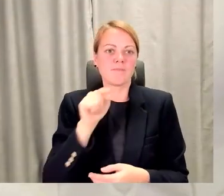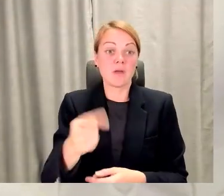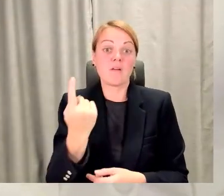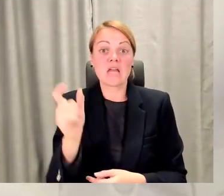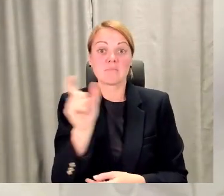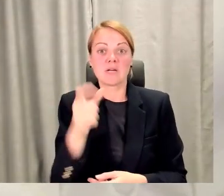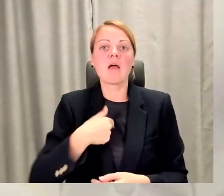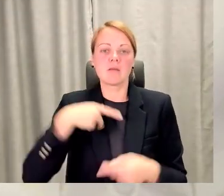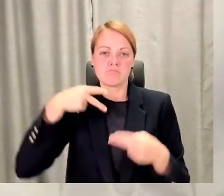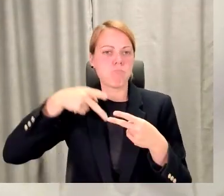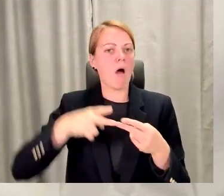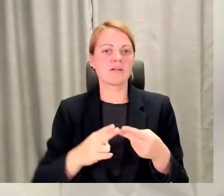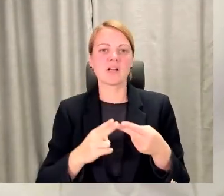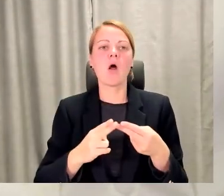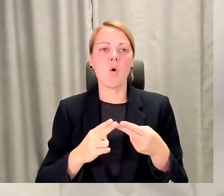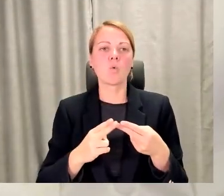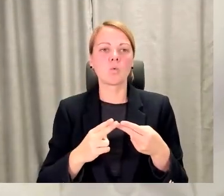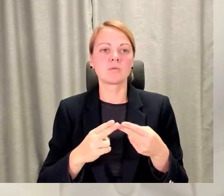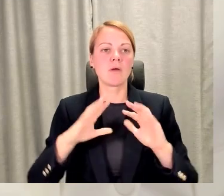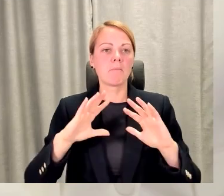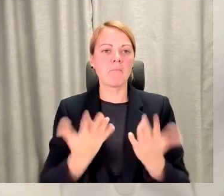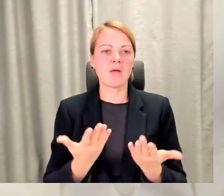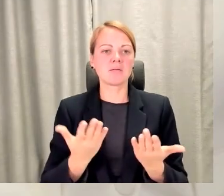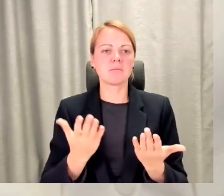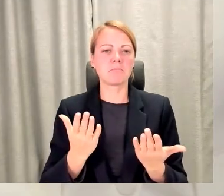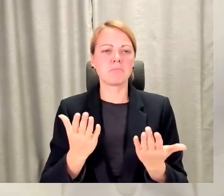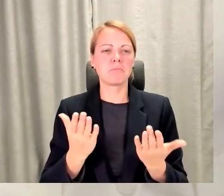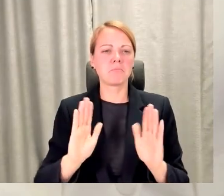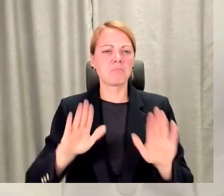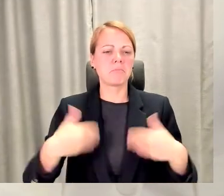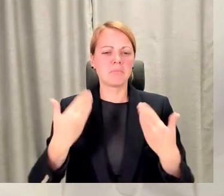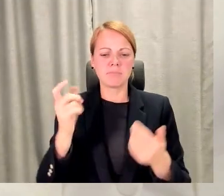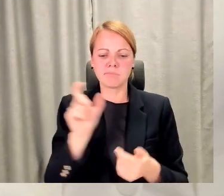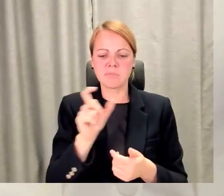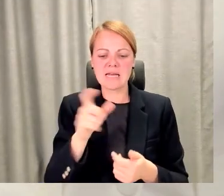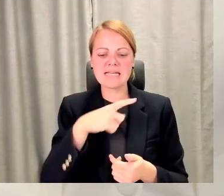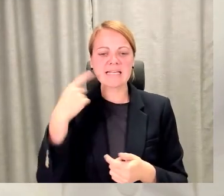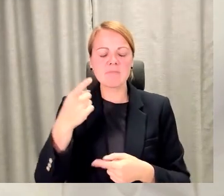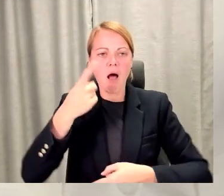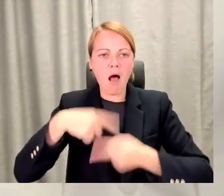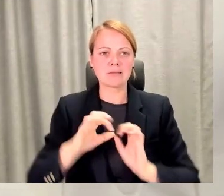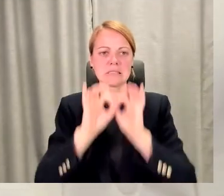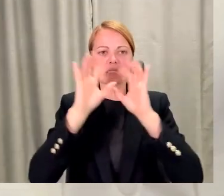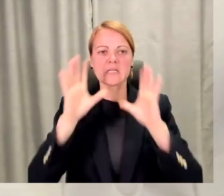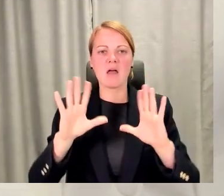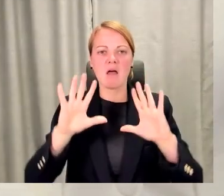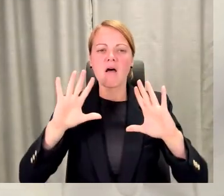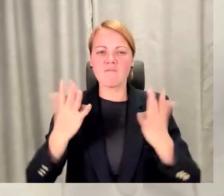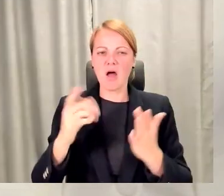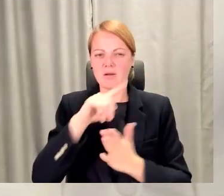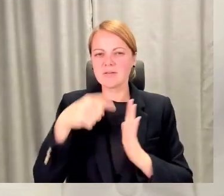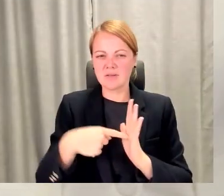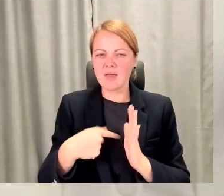mācīties, bet tad ir kaut kāds brīds, kad es gribu atsākt un jautājums, vai es varu atsākt. Un